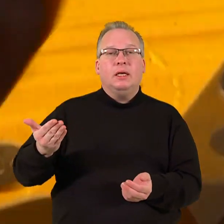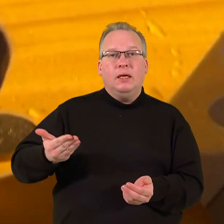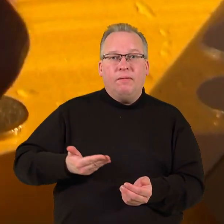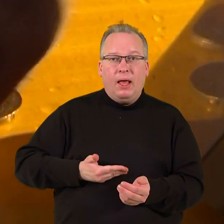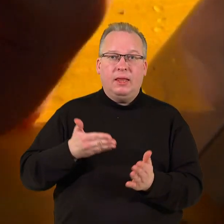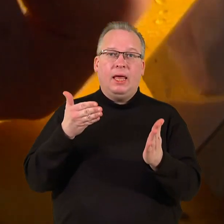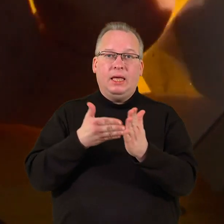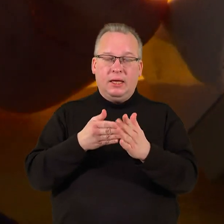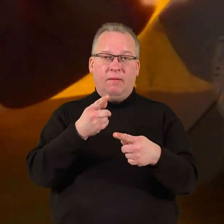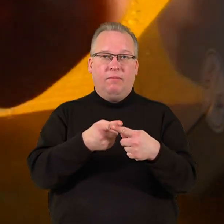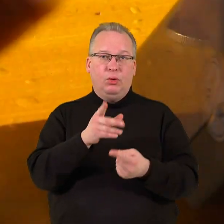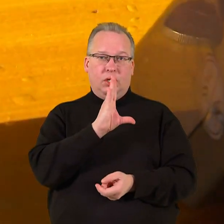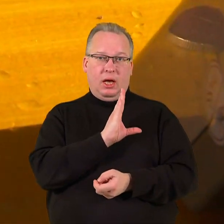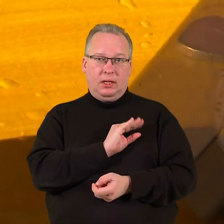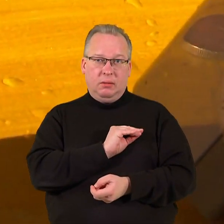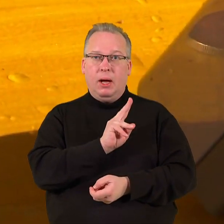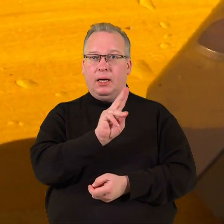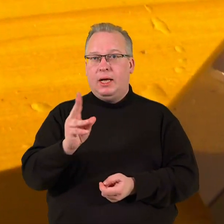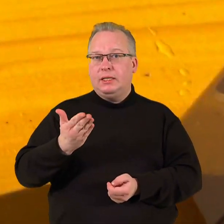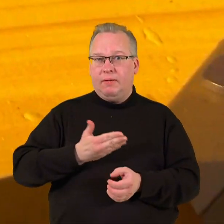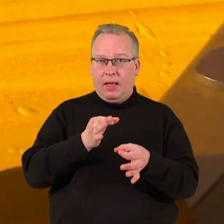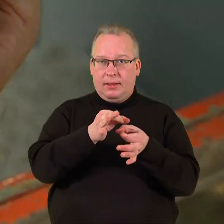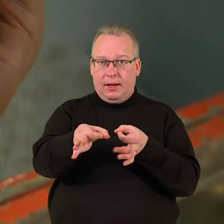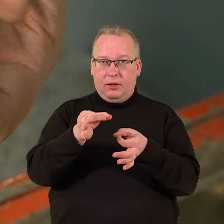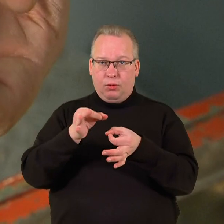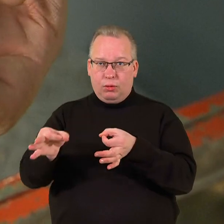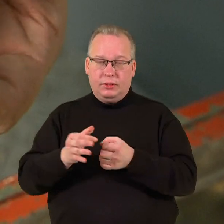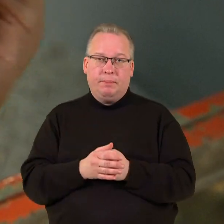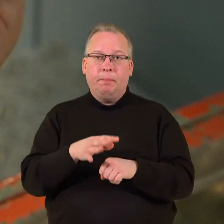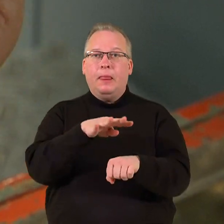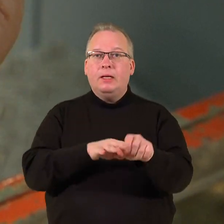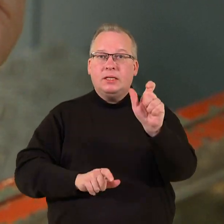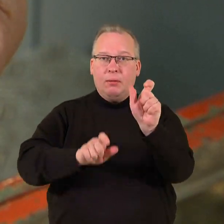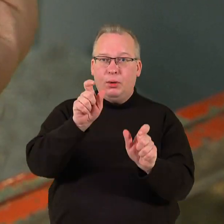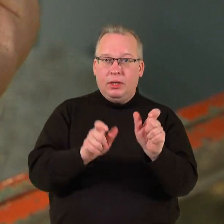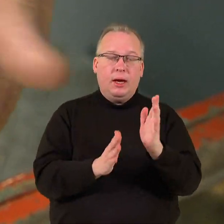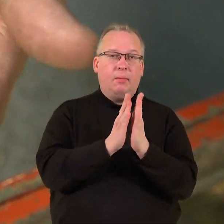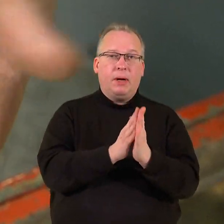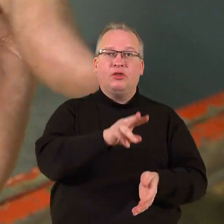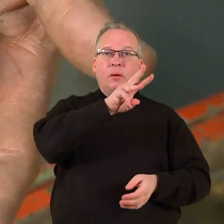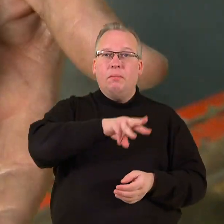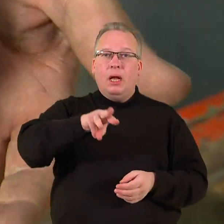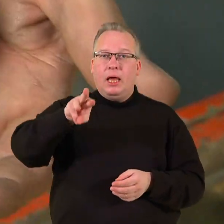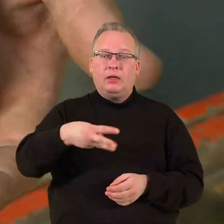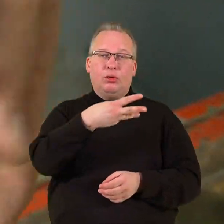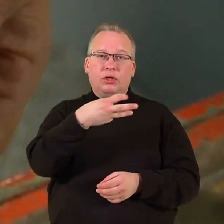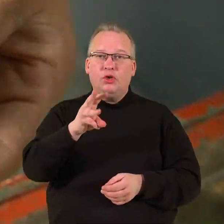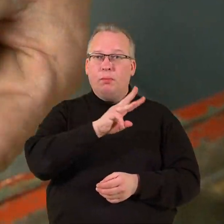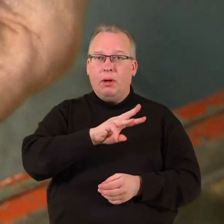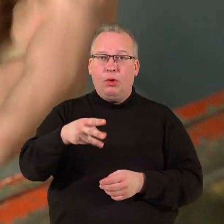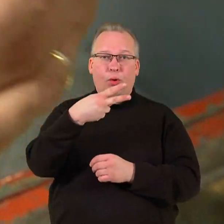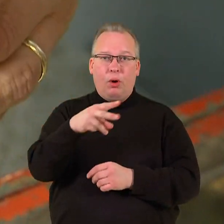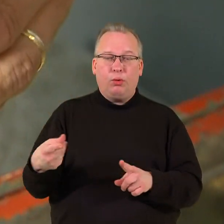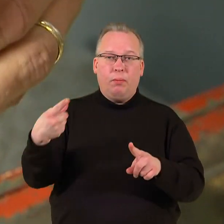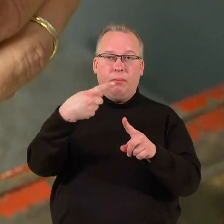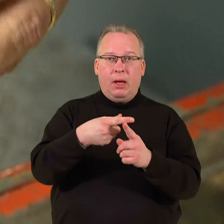iki vidutinio atlyginimo ir ypatingai tie, kurie gyvena regionuose. Seimo nariai prašė apie milijardo trijų šimtų milijonų eurų